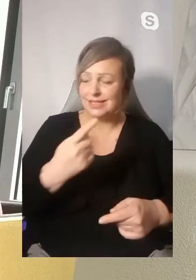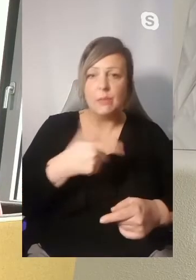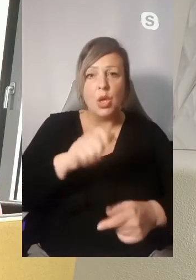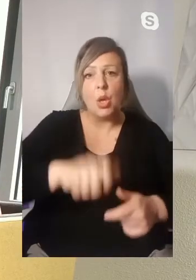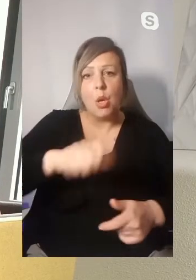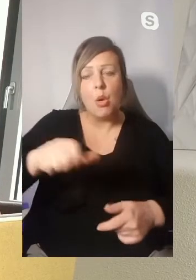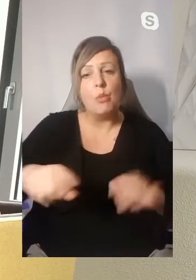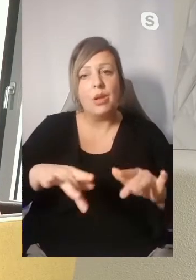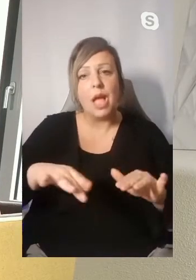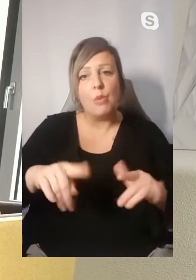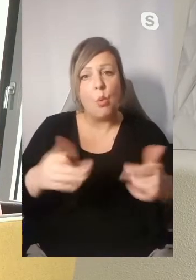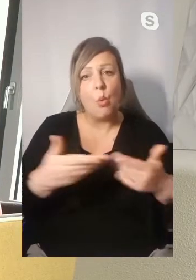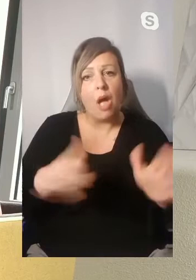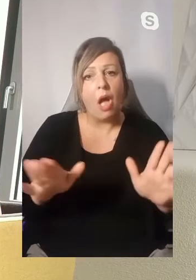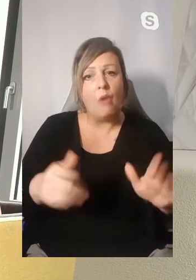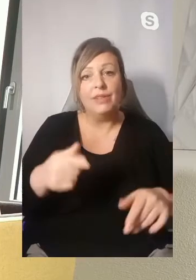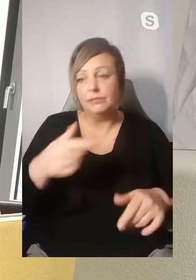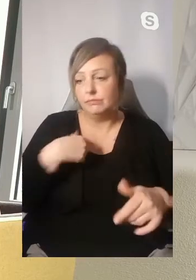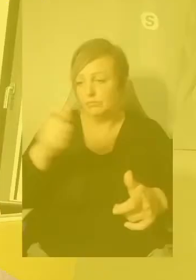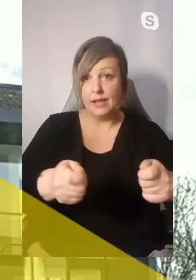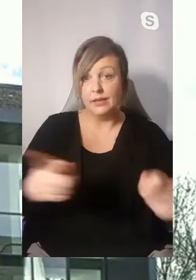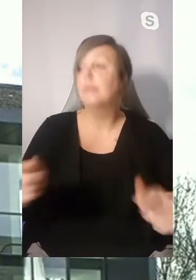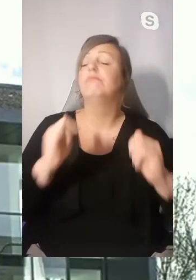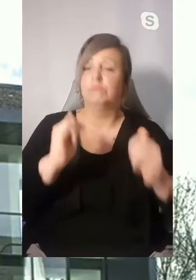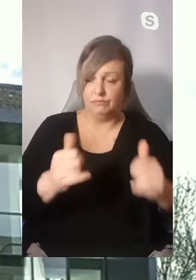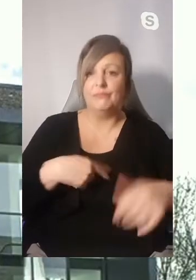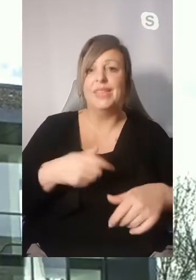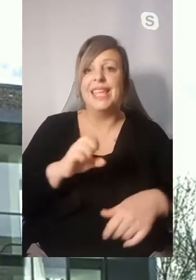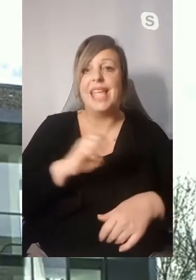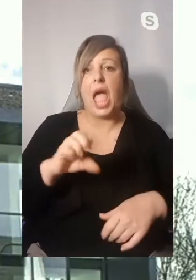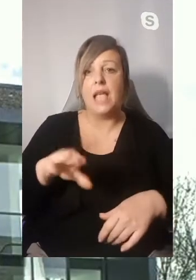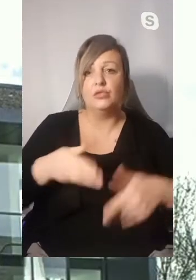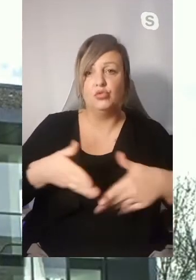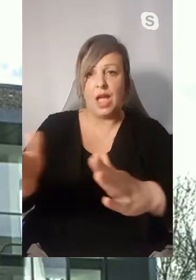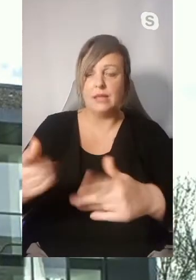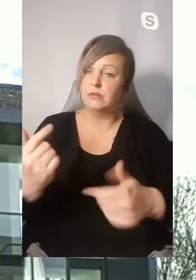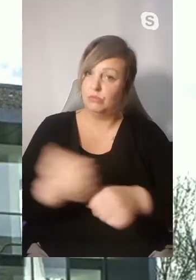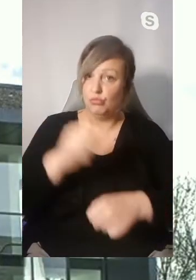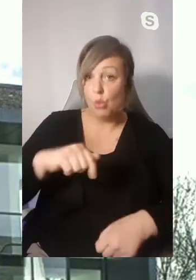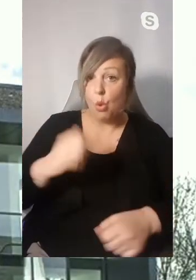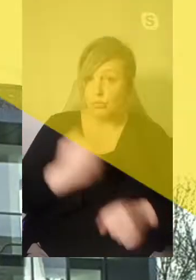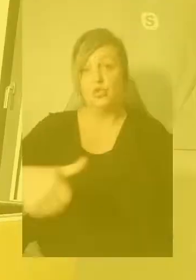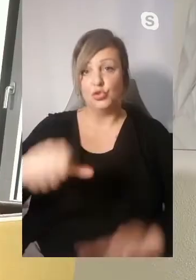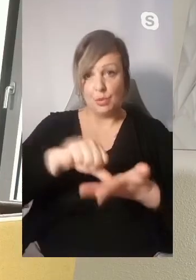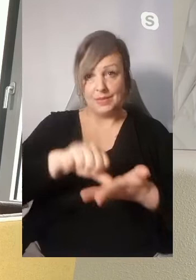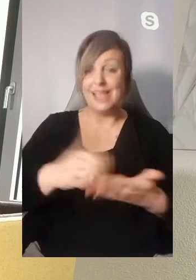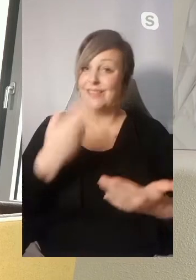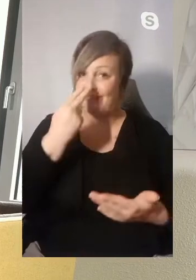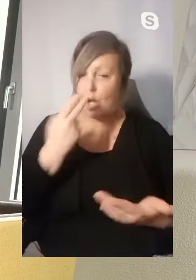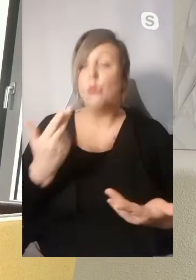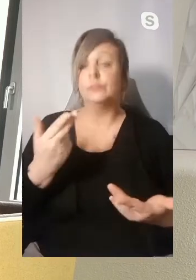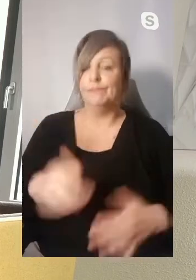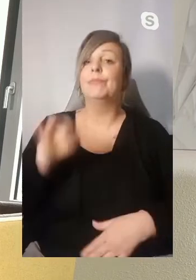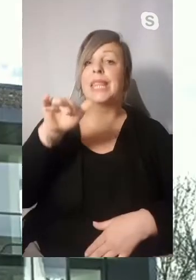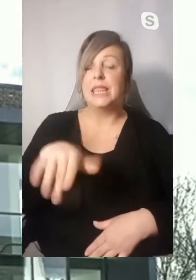Bürgerbüros wieder auf? Da möchte jemand seinen Personalausweis abholen? Genau das kann man an der Gasstraße machen, heute auch schon. Beim Jobcenter ist